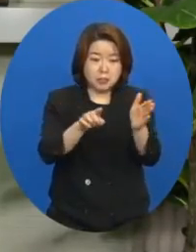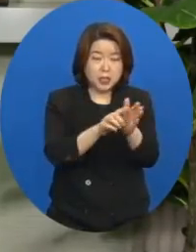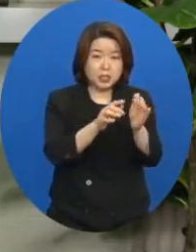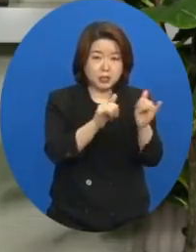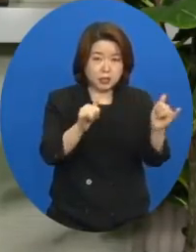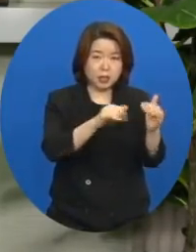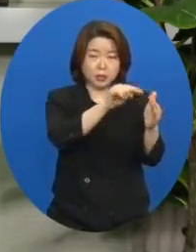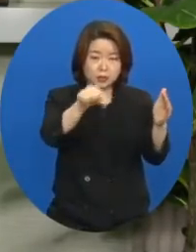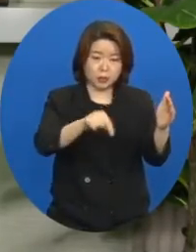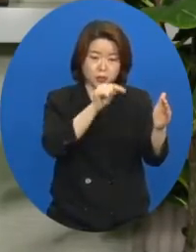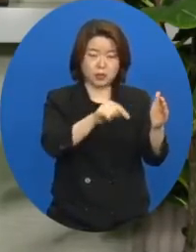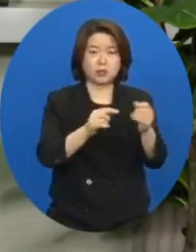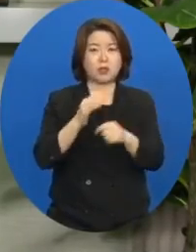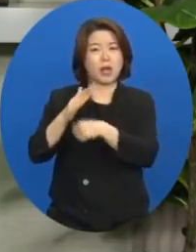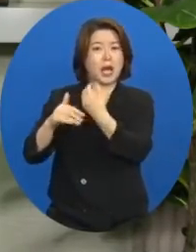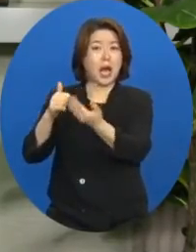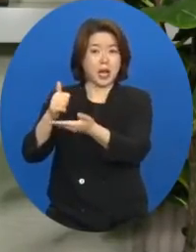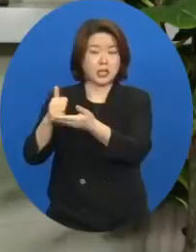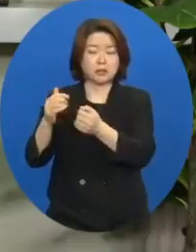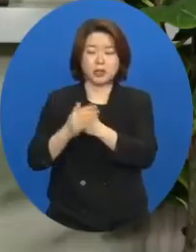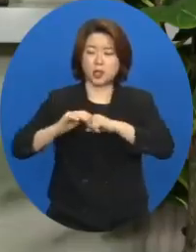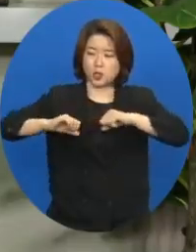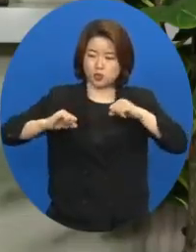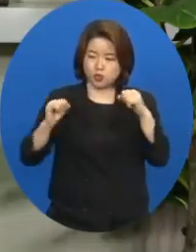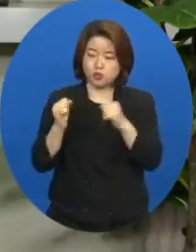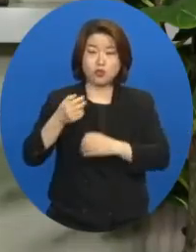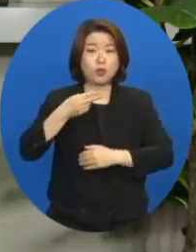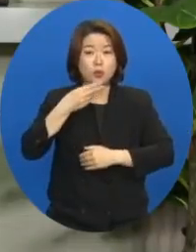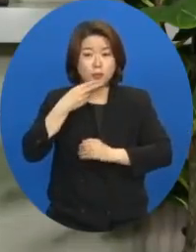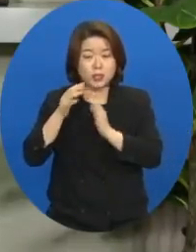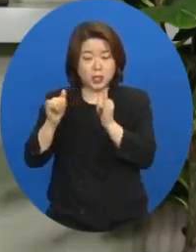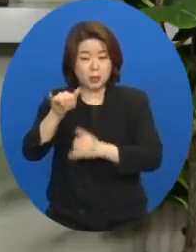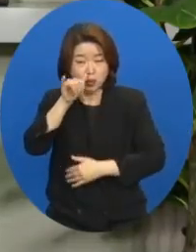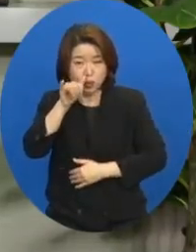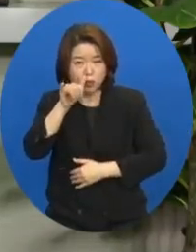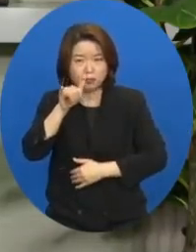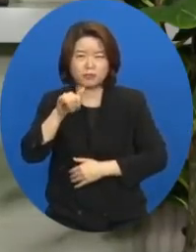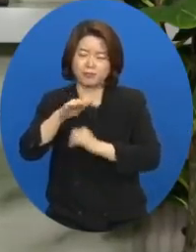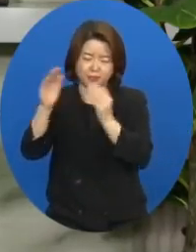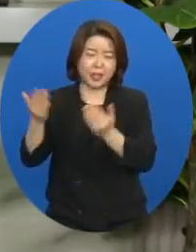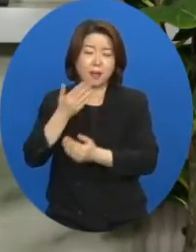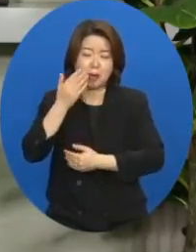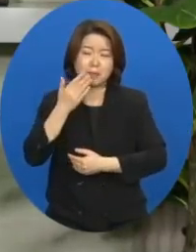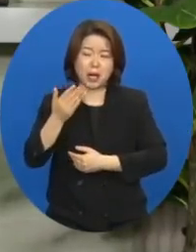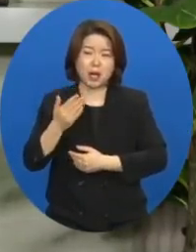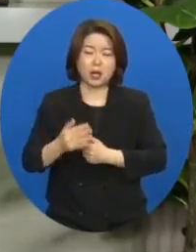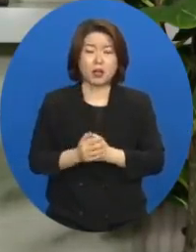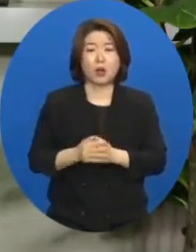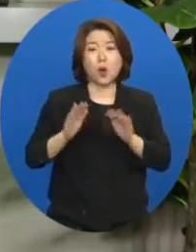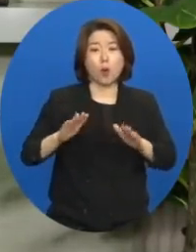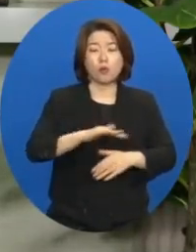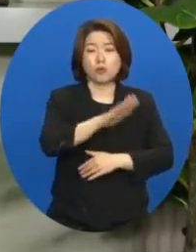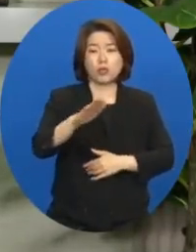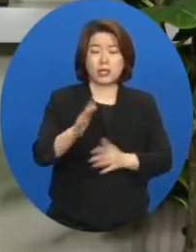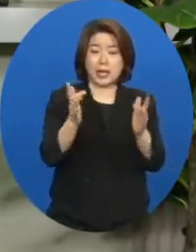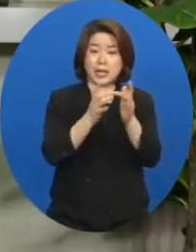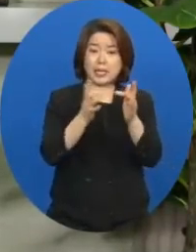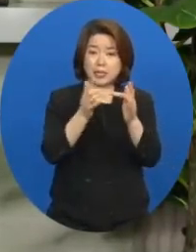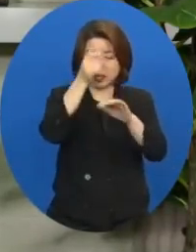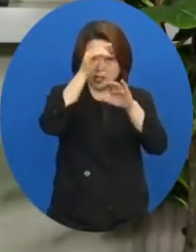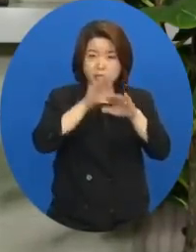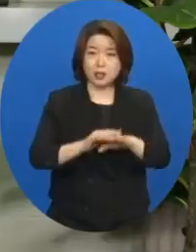하나님에게 순종하지 않는 사람이 있겠습니까? 우리가 오늘 이렇게 온라인으로라도